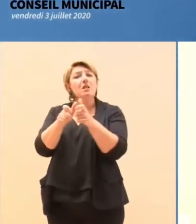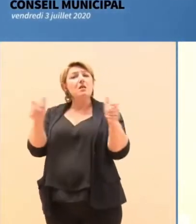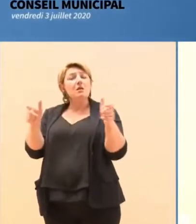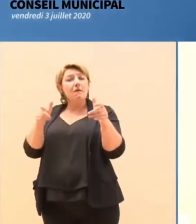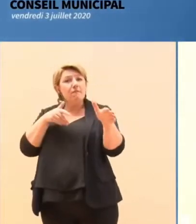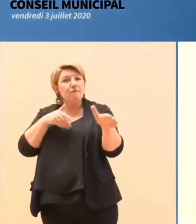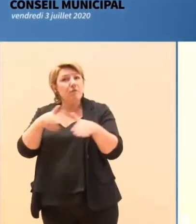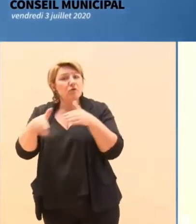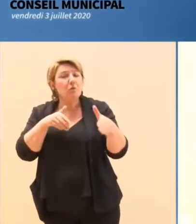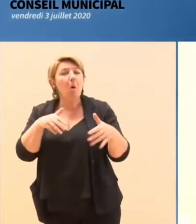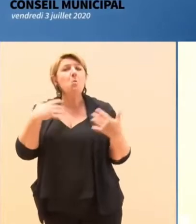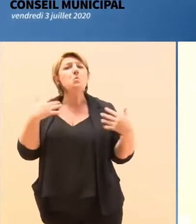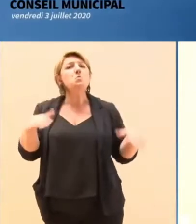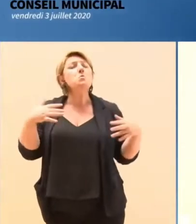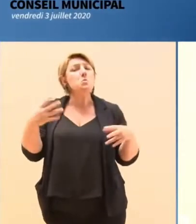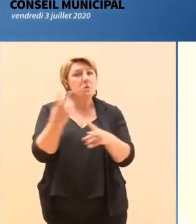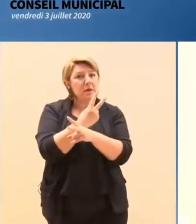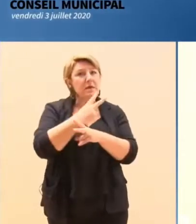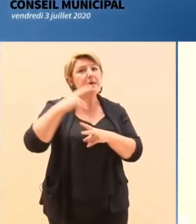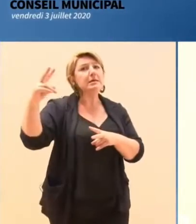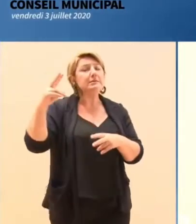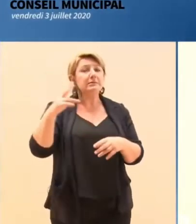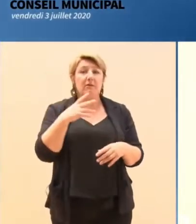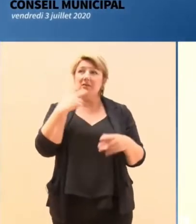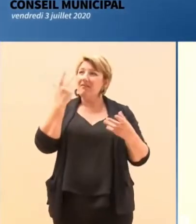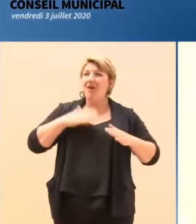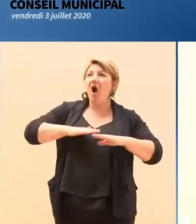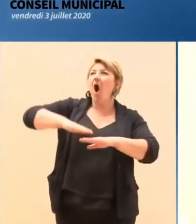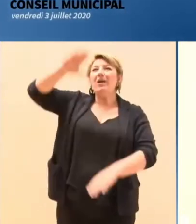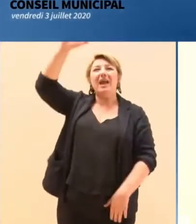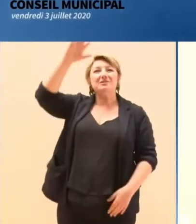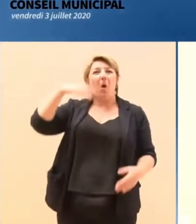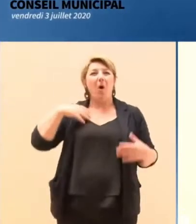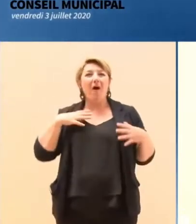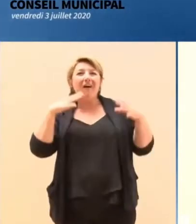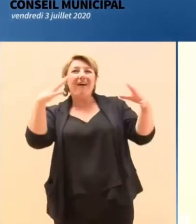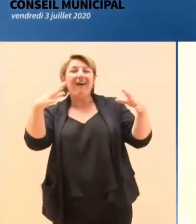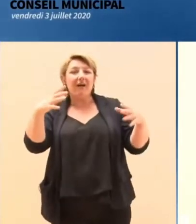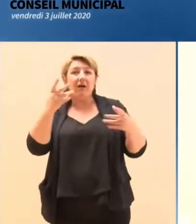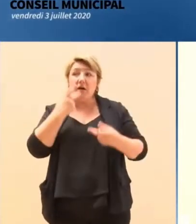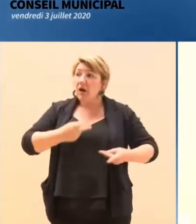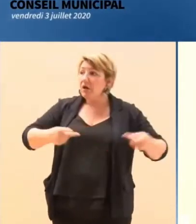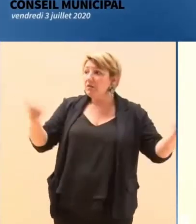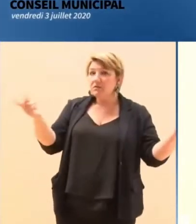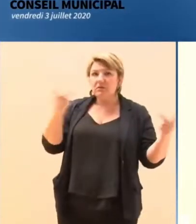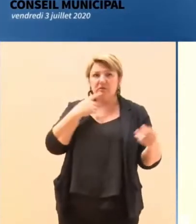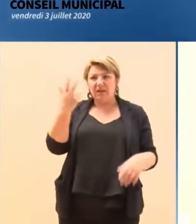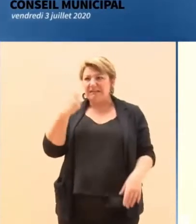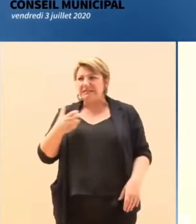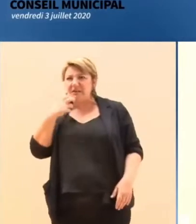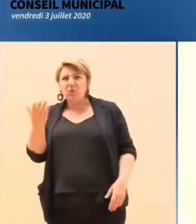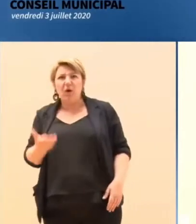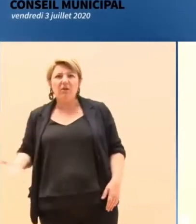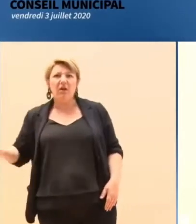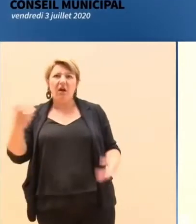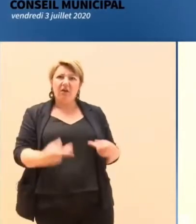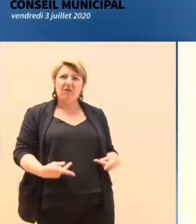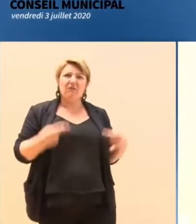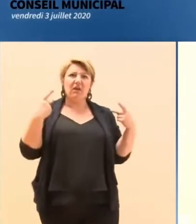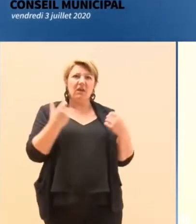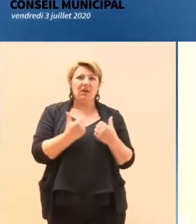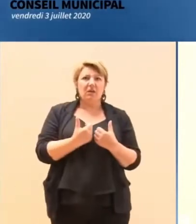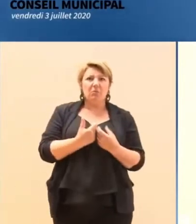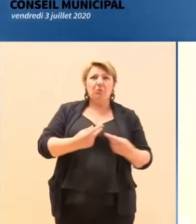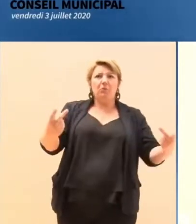l'annonce de cet engagement va aggraver le fossé entre les citoyens et la vie publique. Cette ambition personnelle qui s